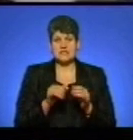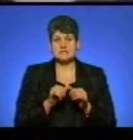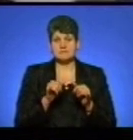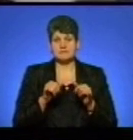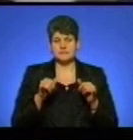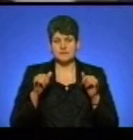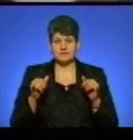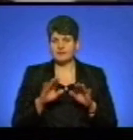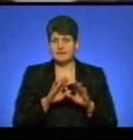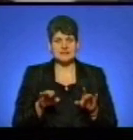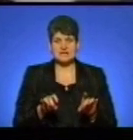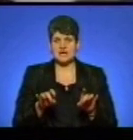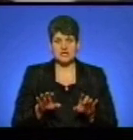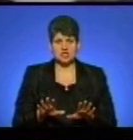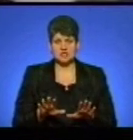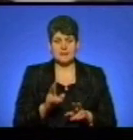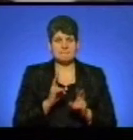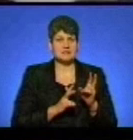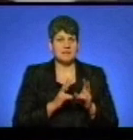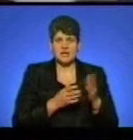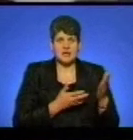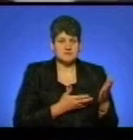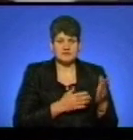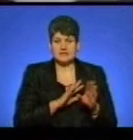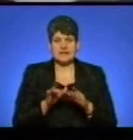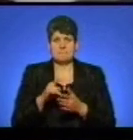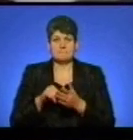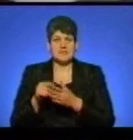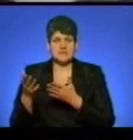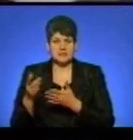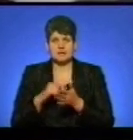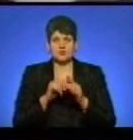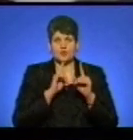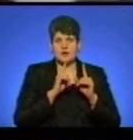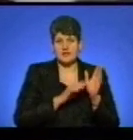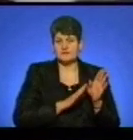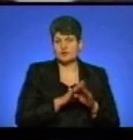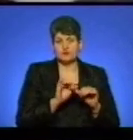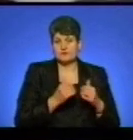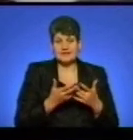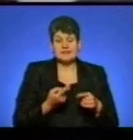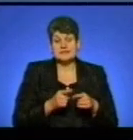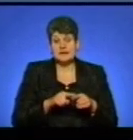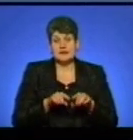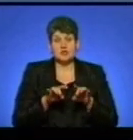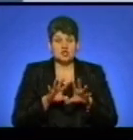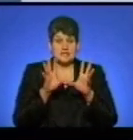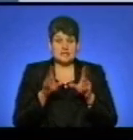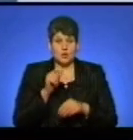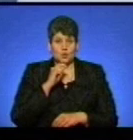за рішенням ні підприємства, ні міста, ні міської ради, ні виконкому. Це рішення загальноукраїнське.